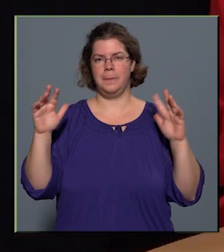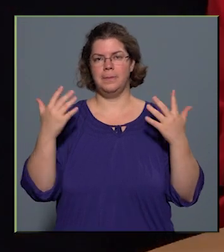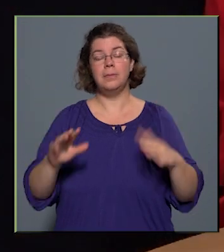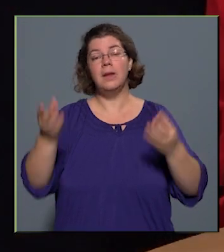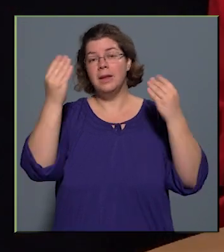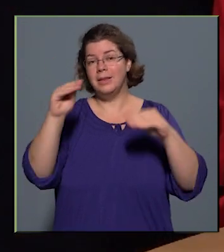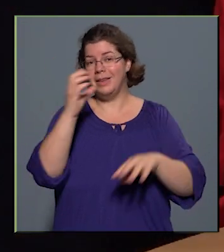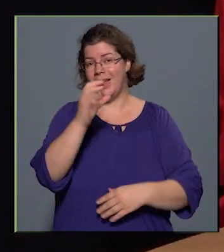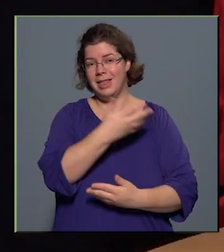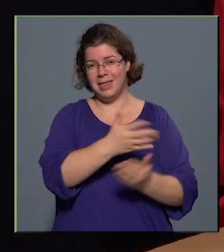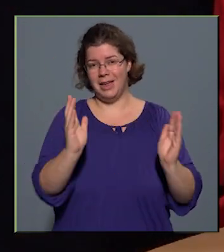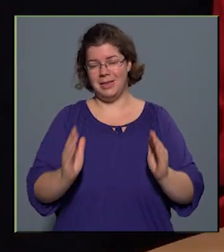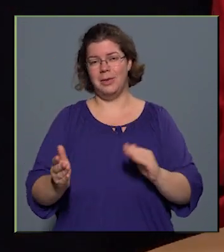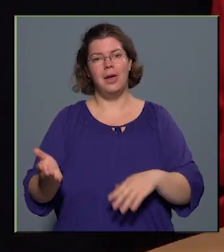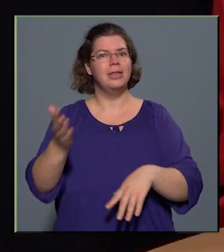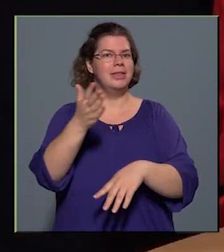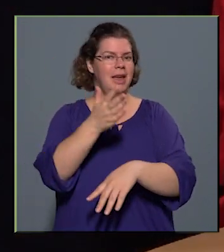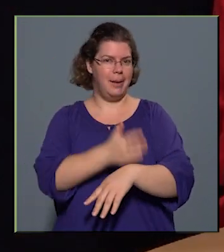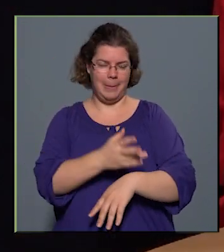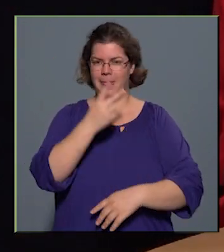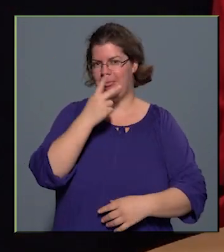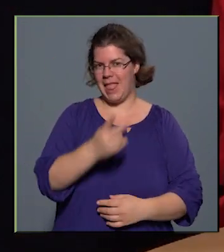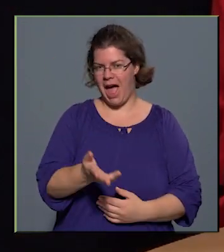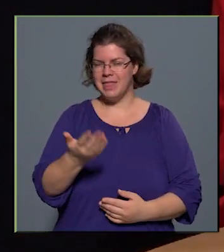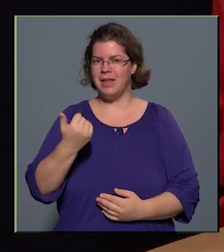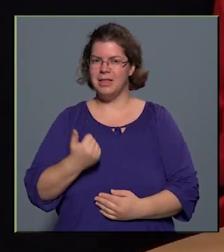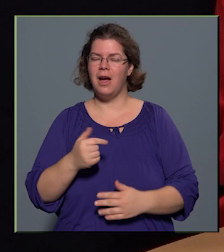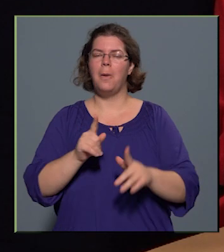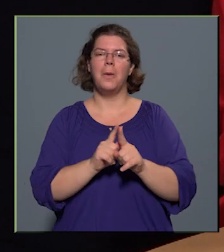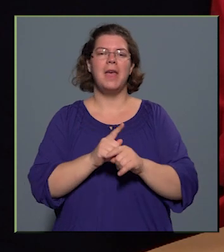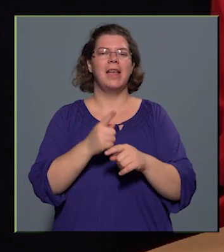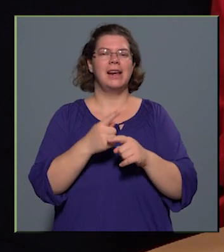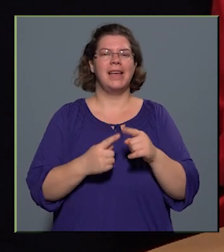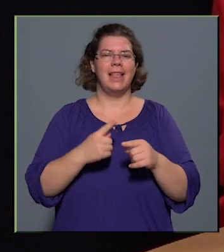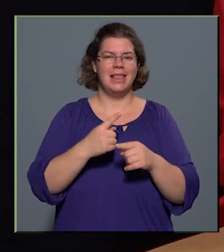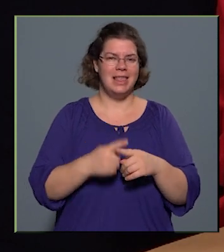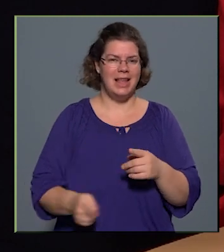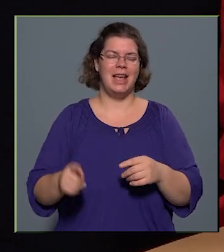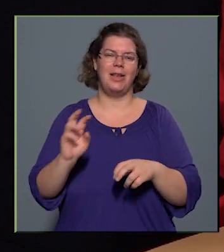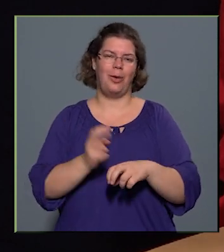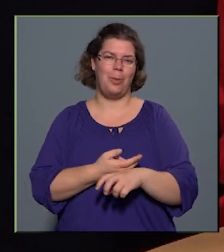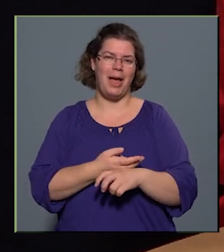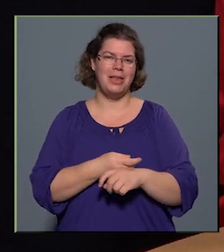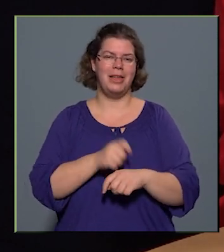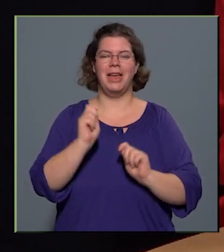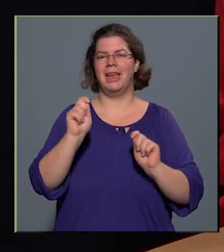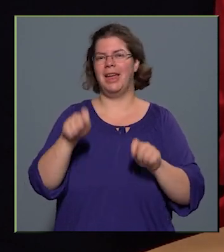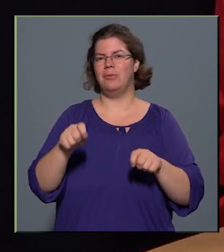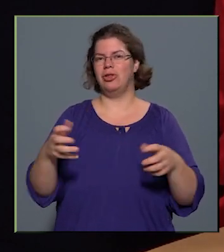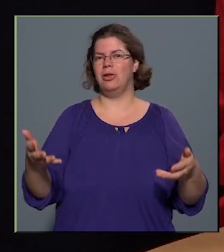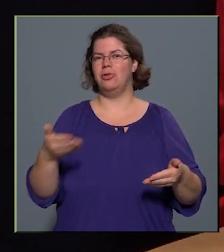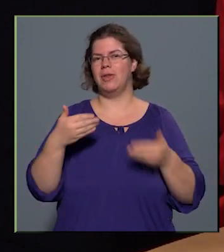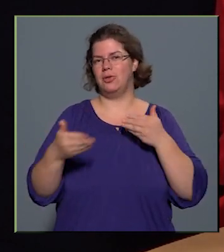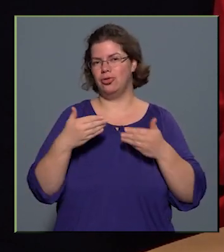Tisztetnézők az imént láthattak egy olyan részletet a kőbenyai képviselőtestület